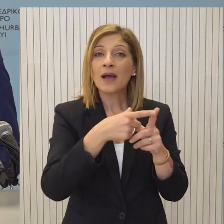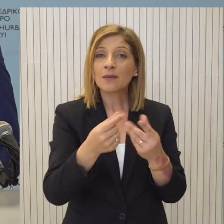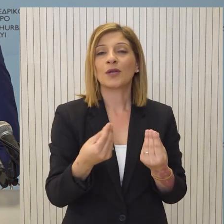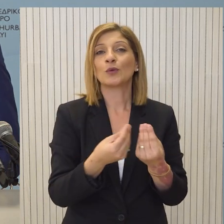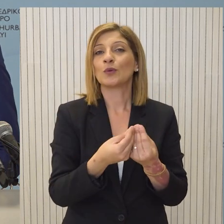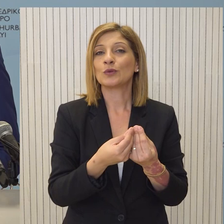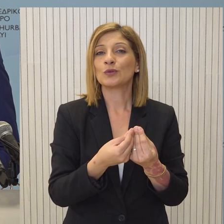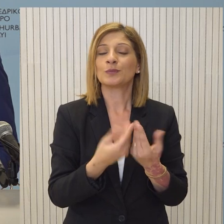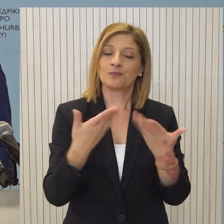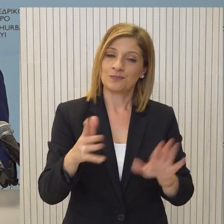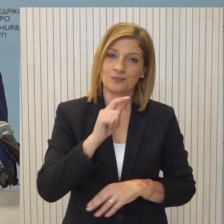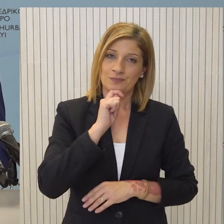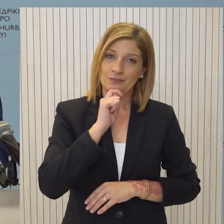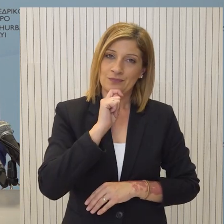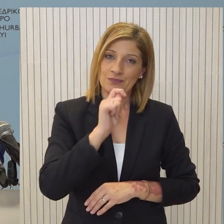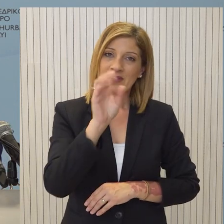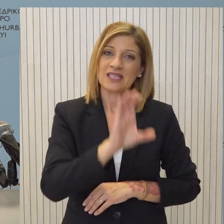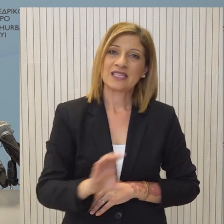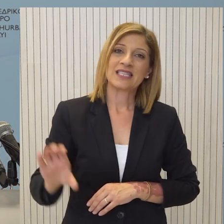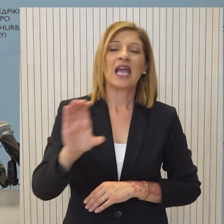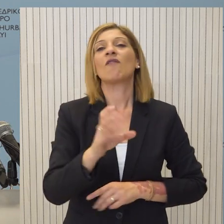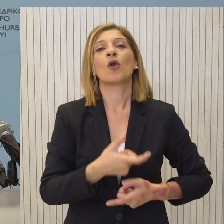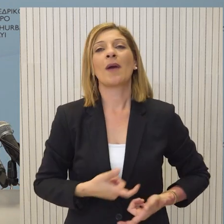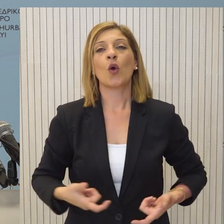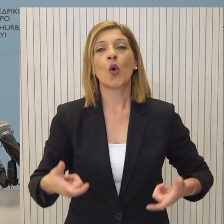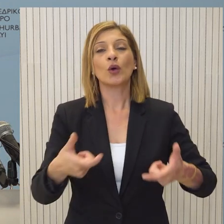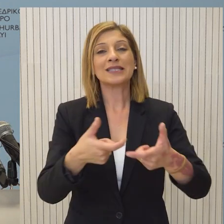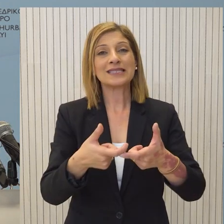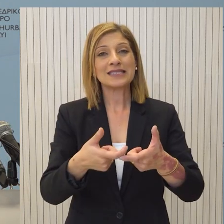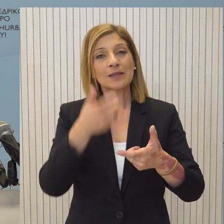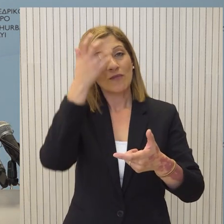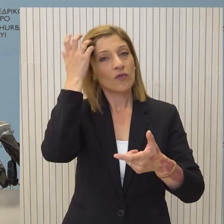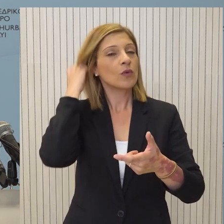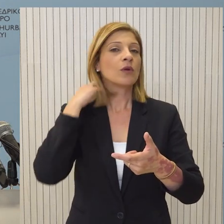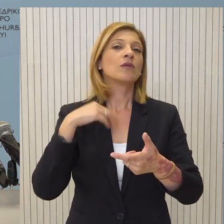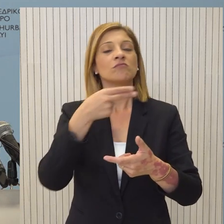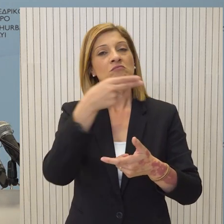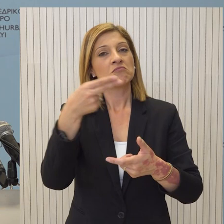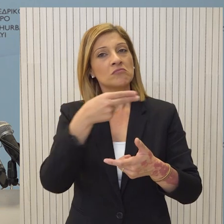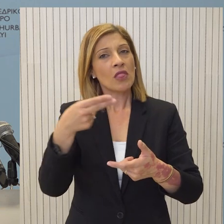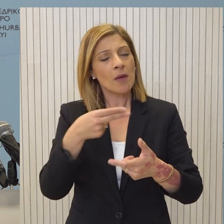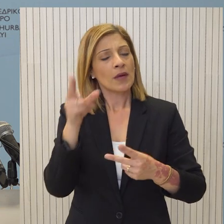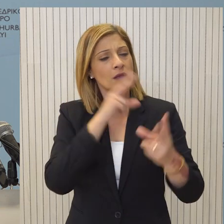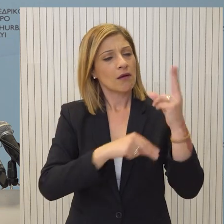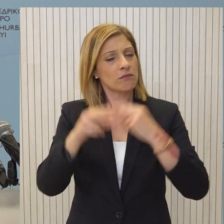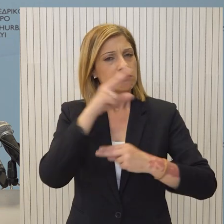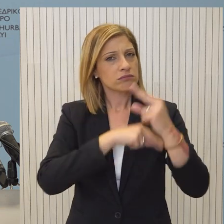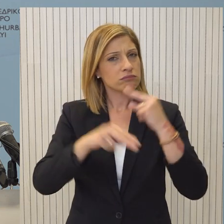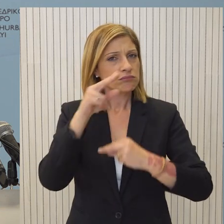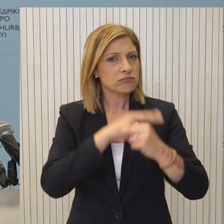αναφέρει, στην ημερήσια διάταξη του Ευρωπαϊκού Συμβουλίου συμπεριλαμβάνονται ζητήματα τα οποία θα